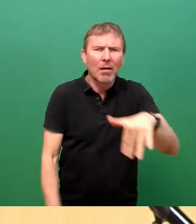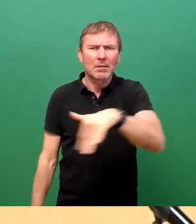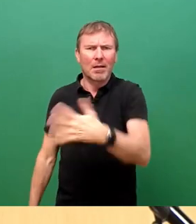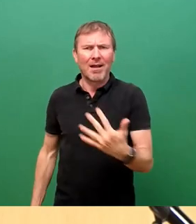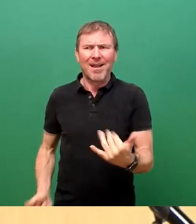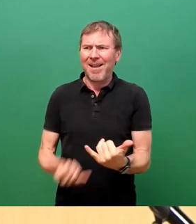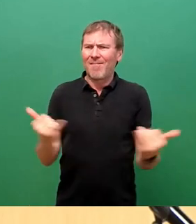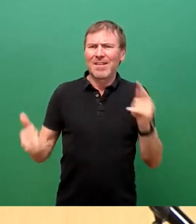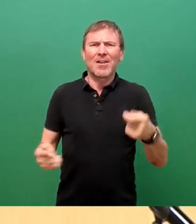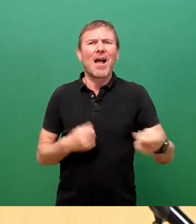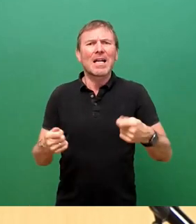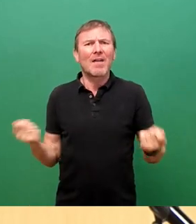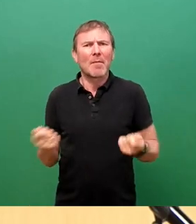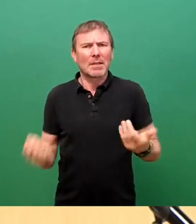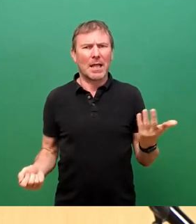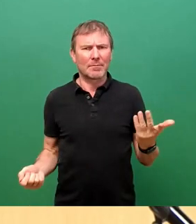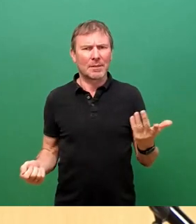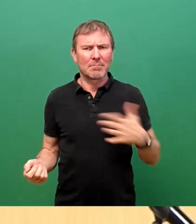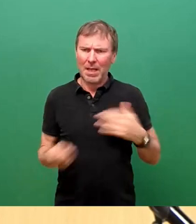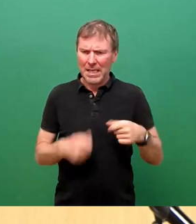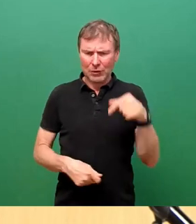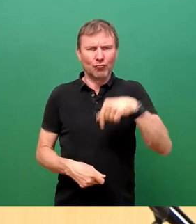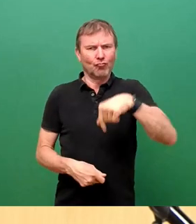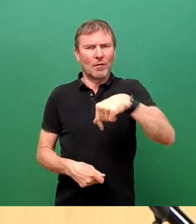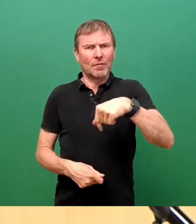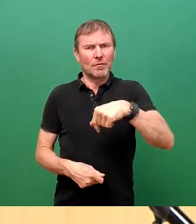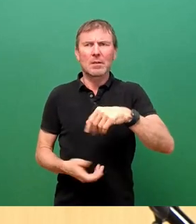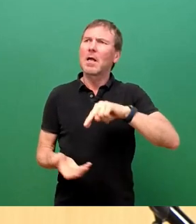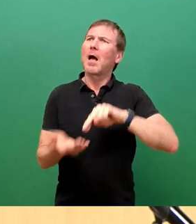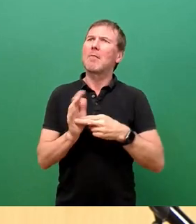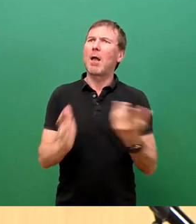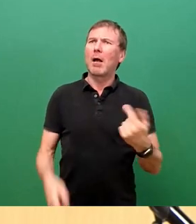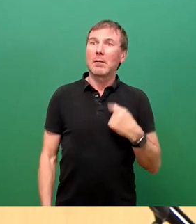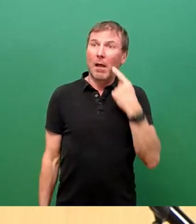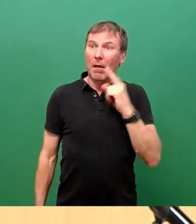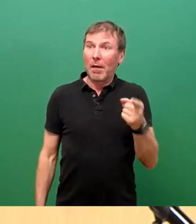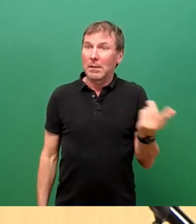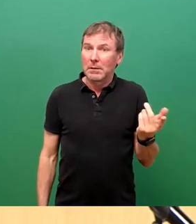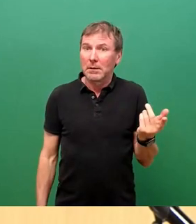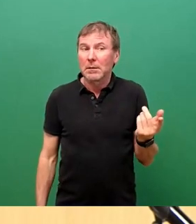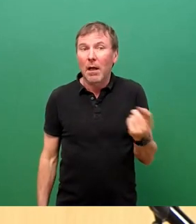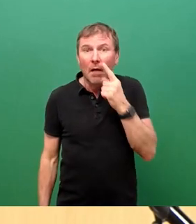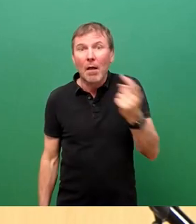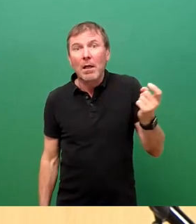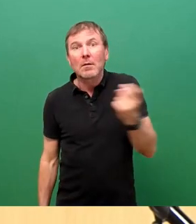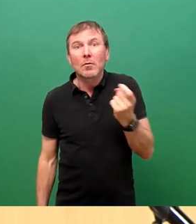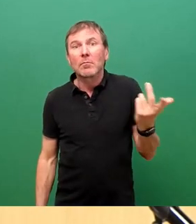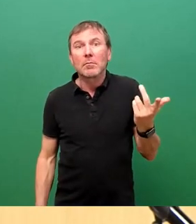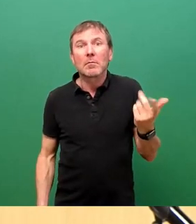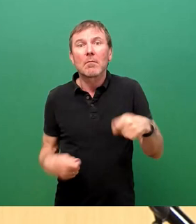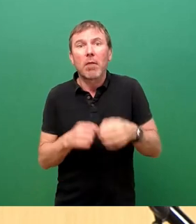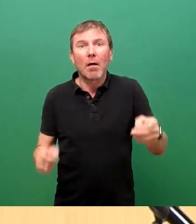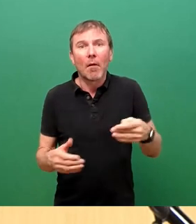Gewerbetreibende ihr Geschäft planen, wenn sie nicht wissen, wann eine einschränkende Baumaßnahme